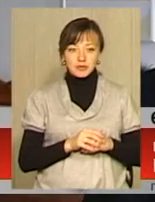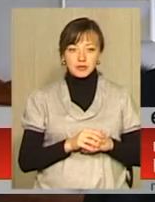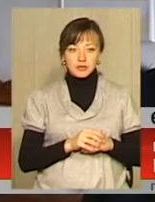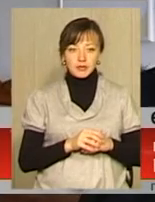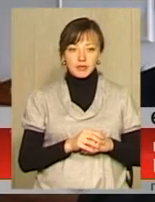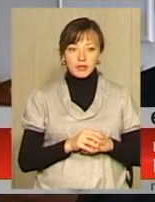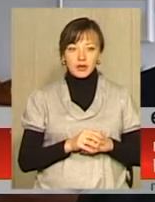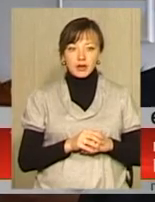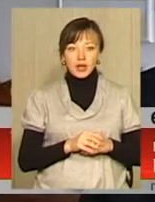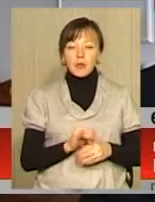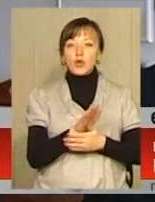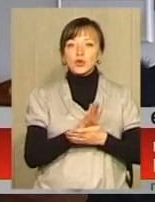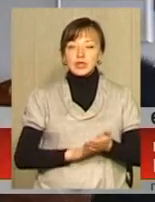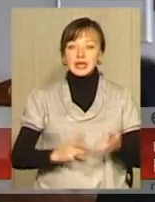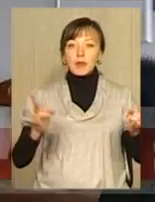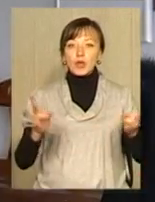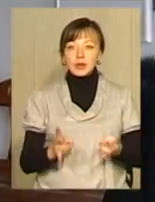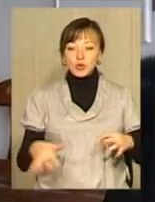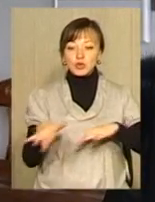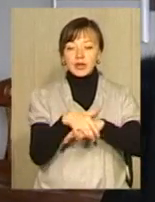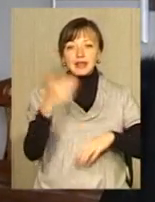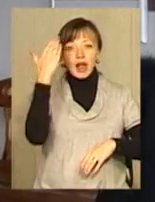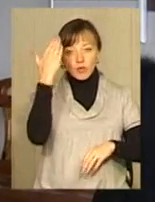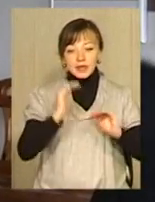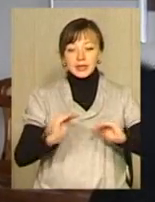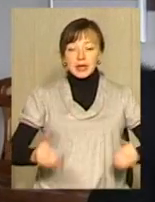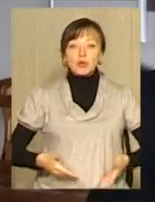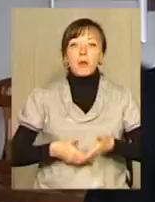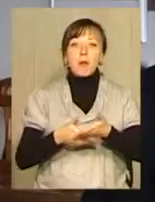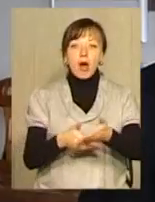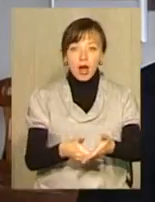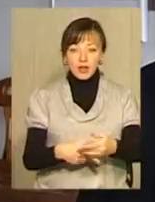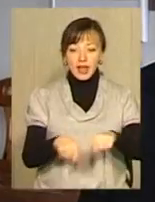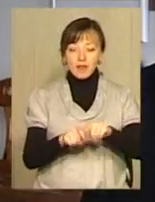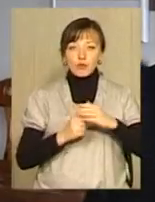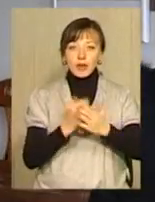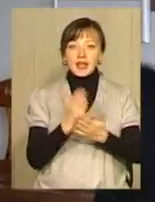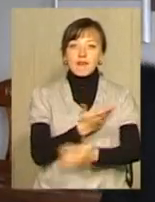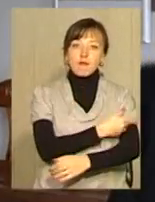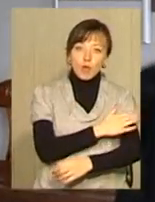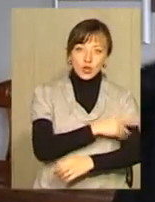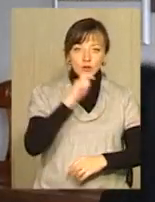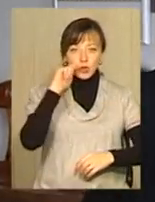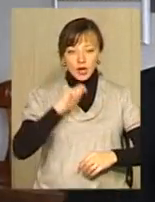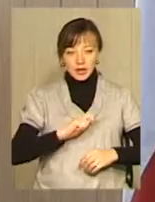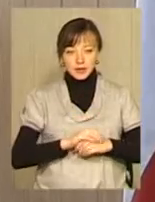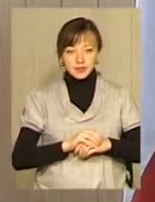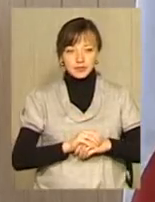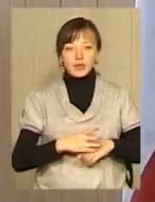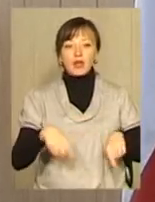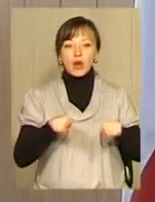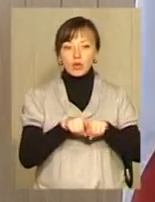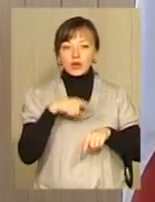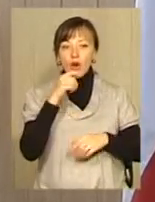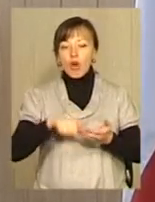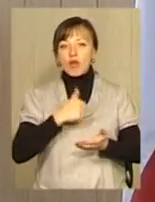І продовжує. Тільки потрібно, щоб суспільство талановитим дітям допомагало. Такі фундації є і в Польщі, і в Україні. Накопці також наголошує, що